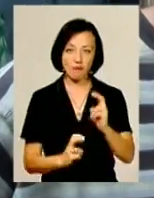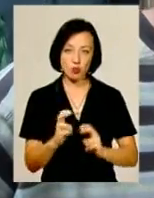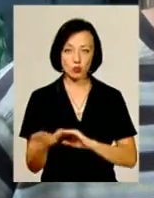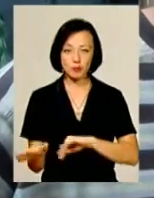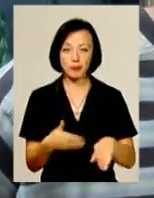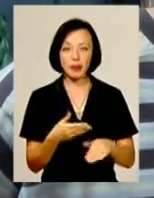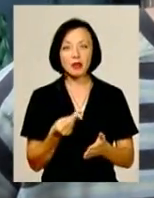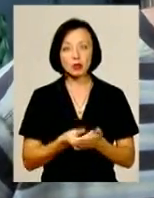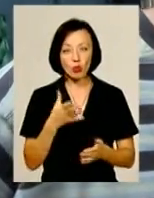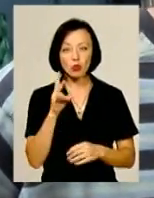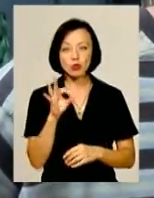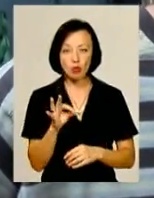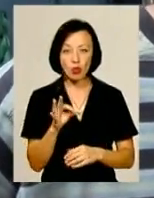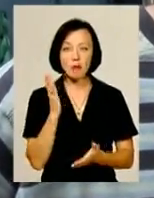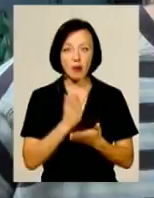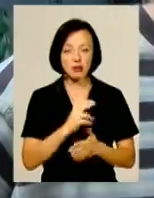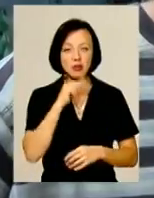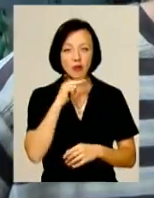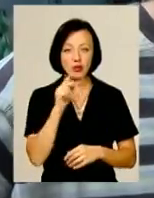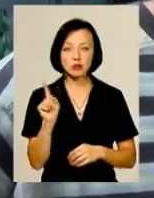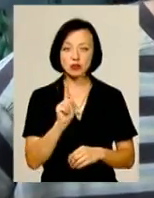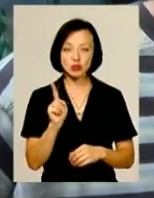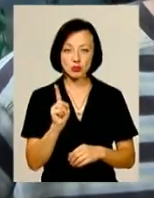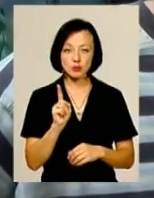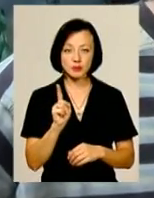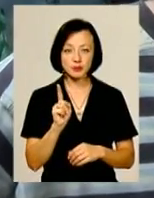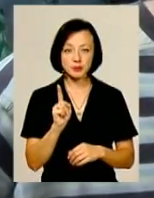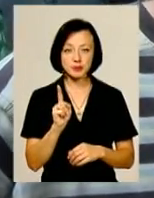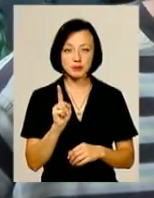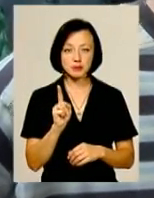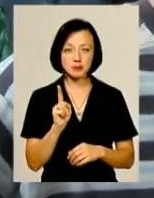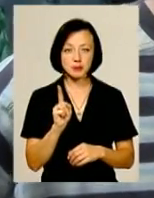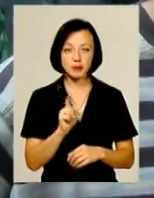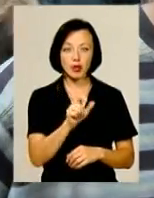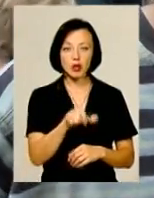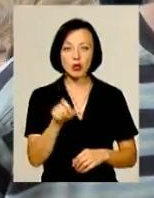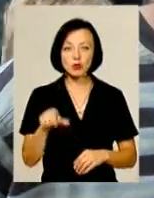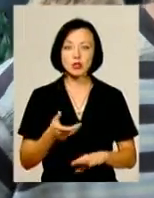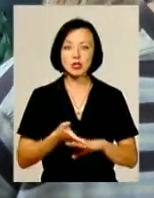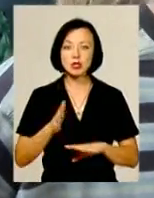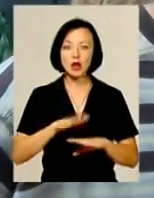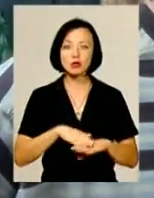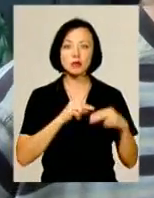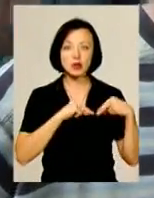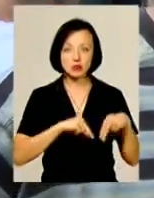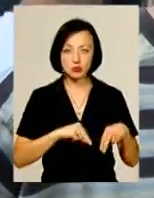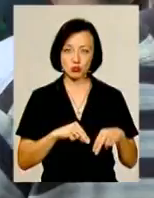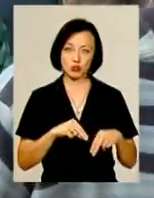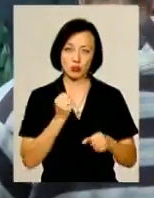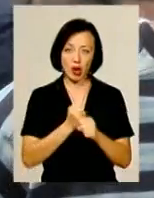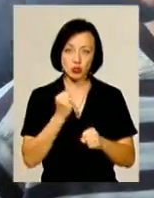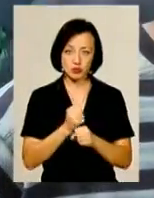Ціна дороговата, але імійте ввіду, що люди тяжко роблять в сільському